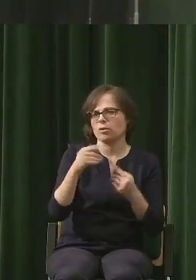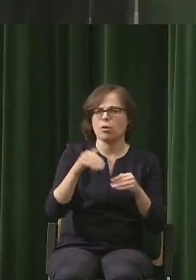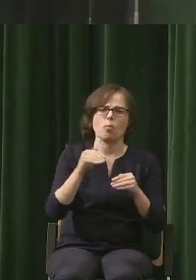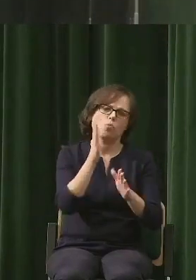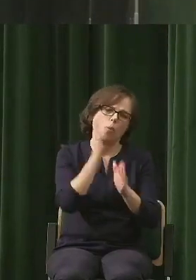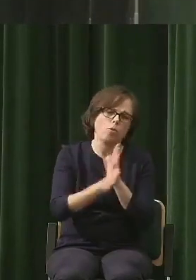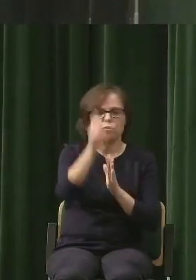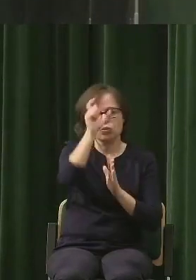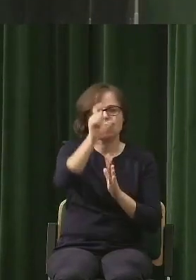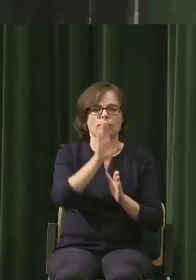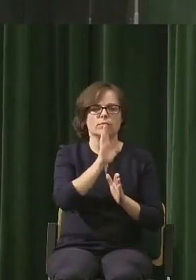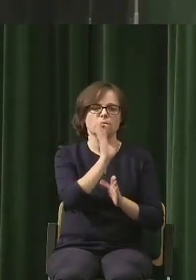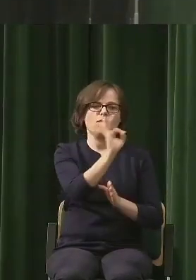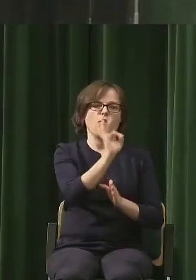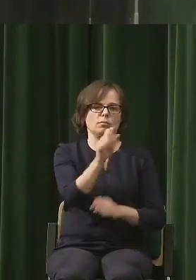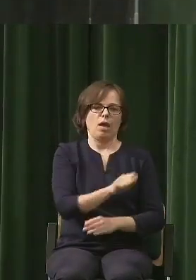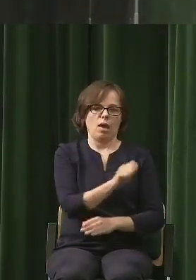sposób,